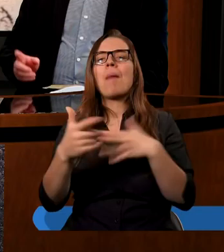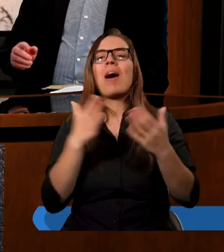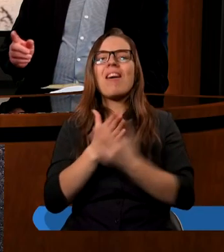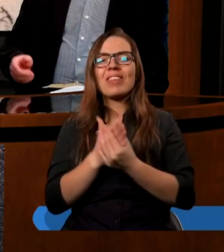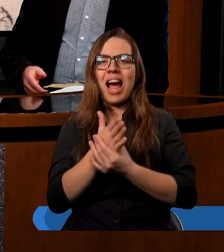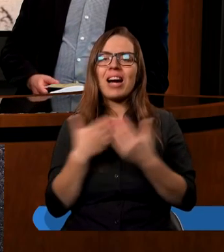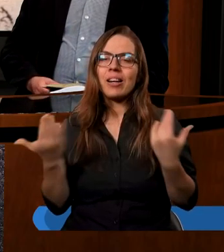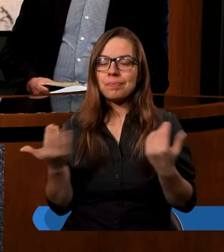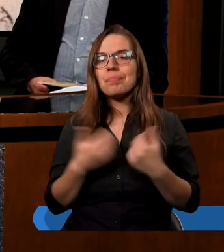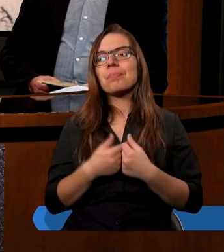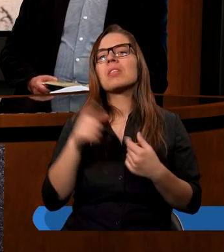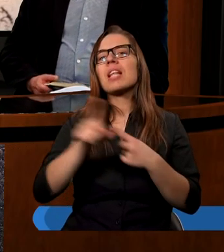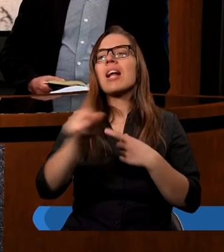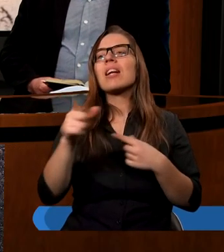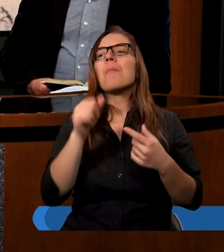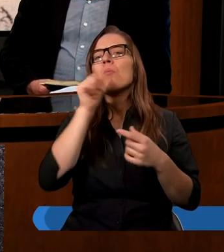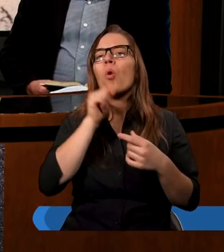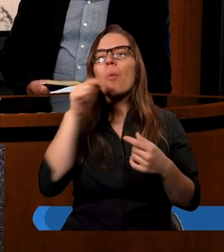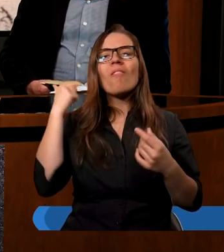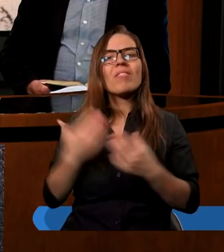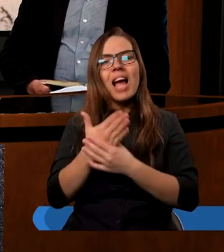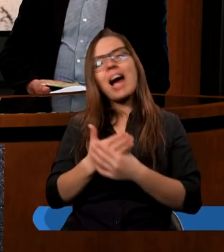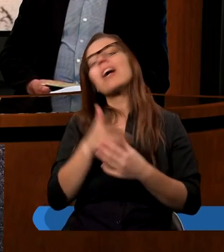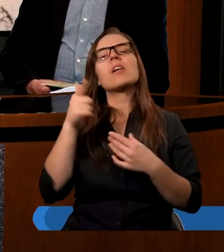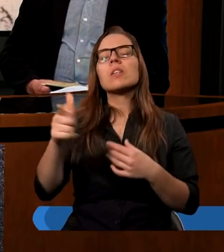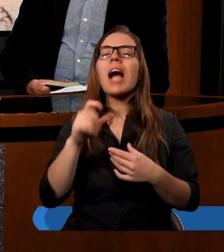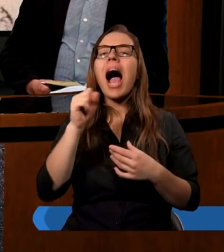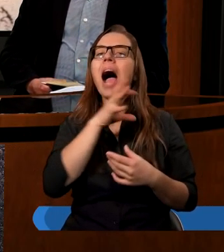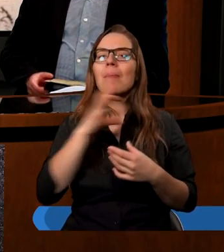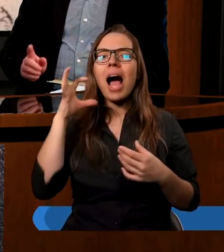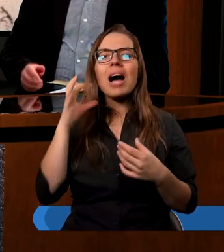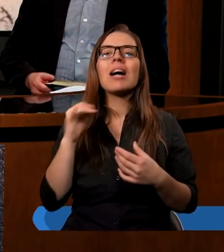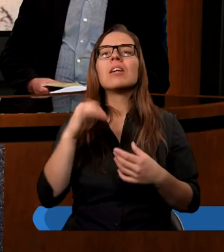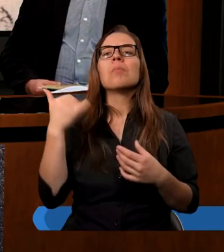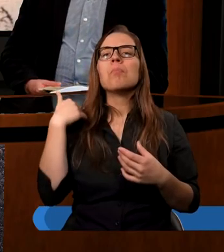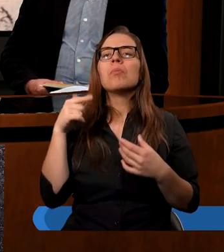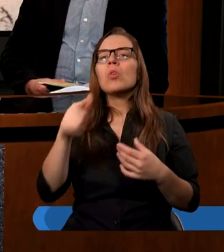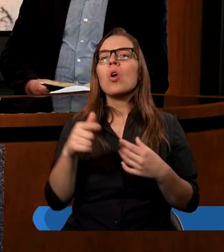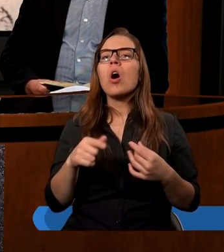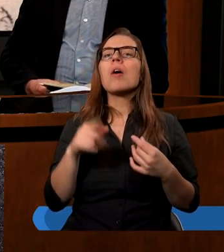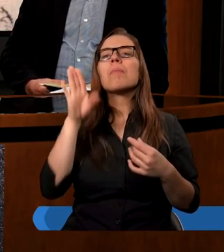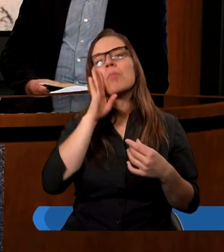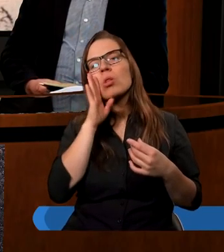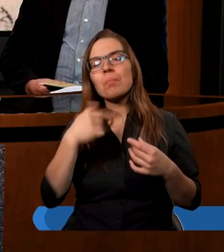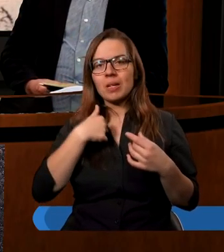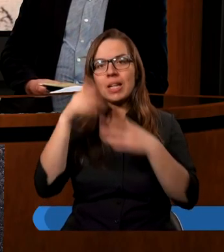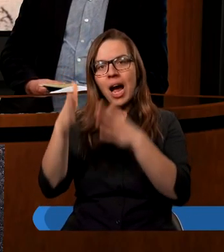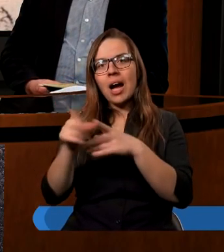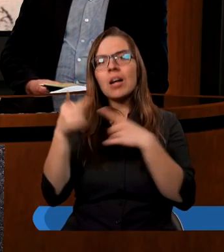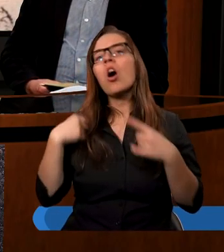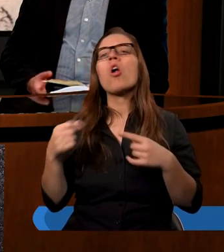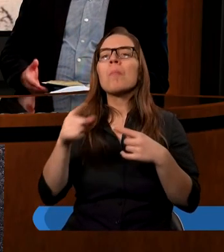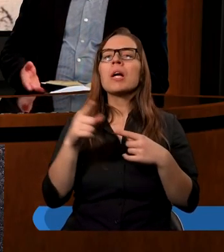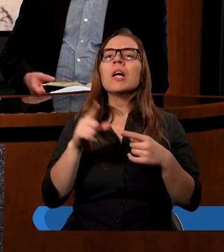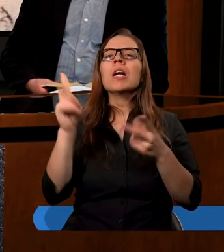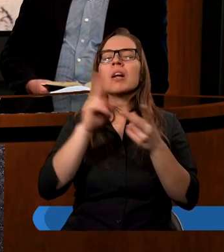Historia Abrahama, Izaka jest także próbą wiary. Próbą wiary Abrahama i ja spotykam się z podobnymi próbami